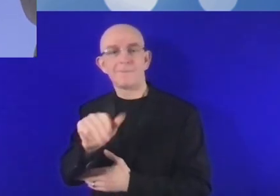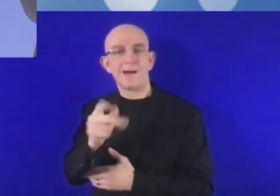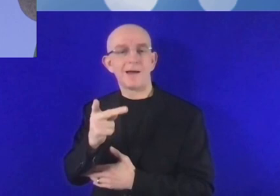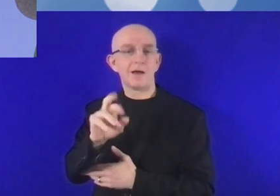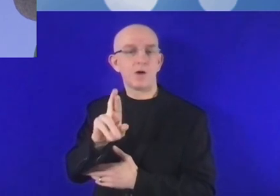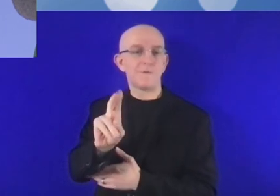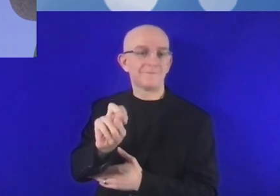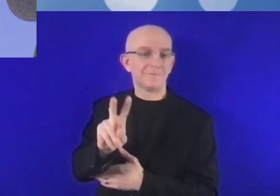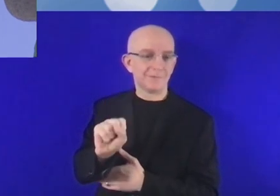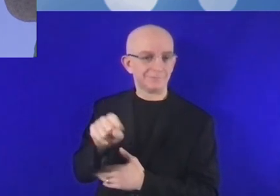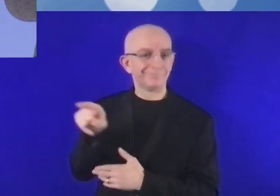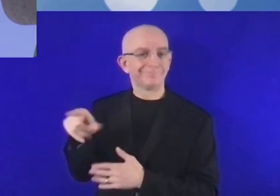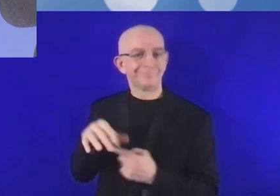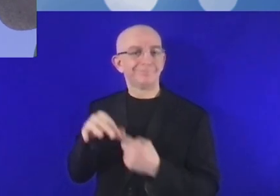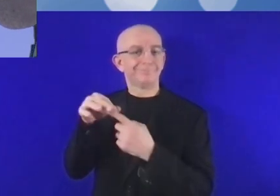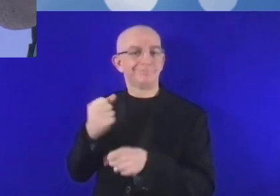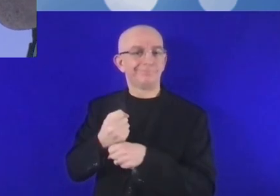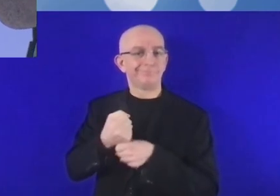film, un bref film.